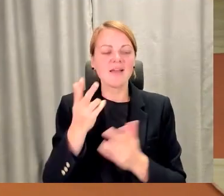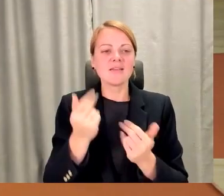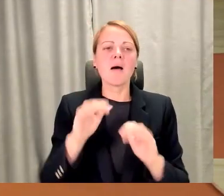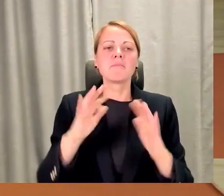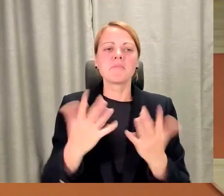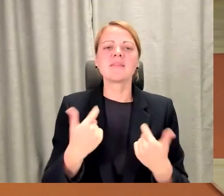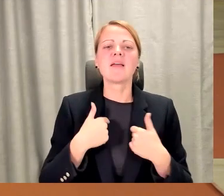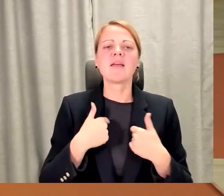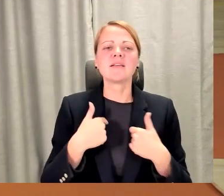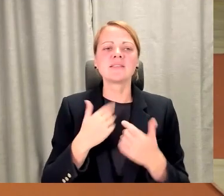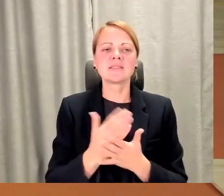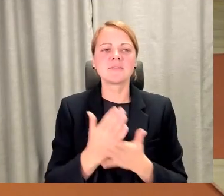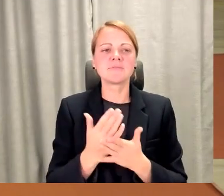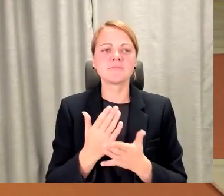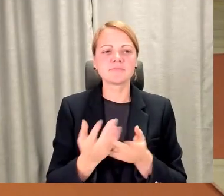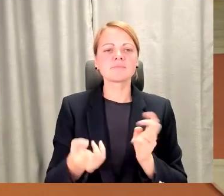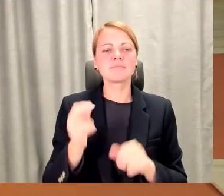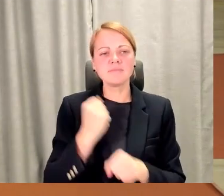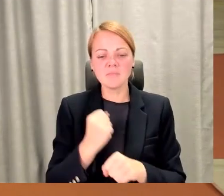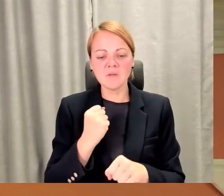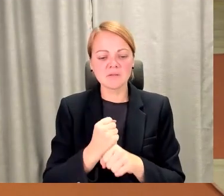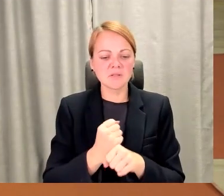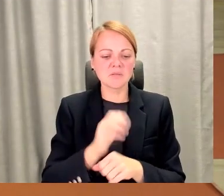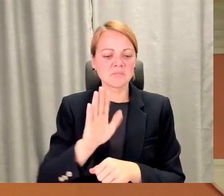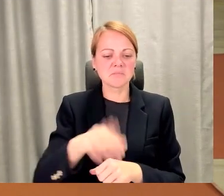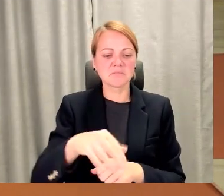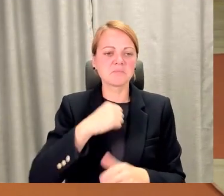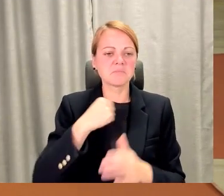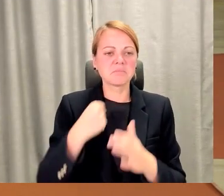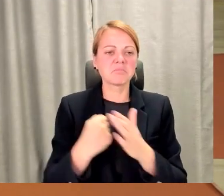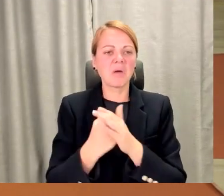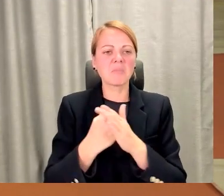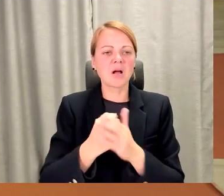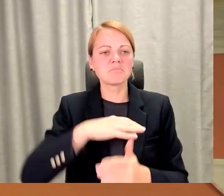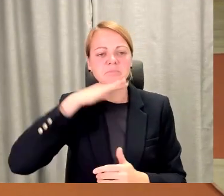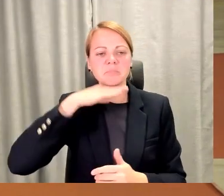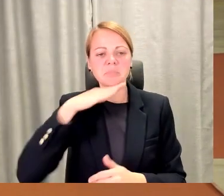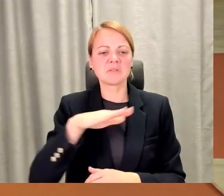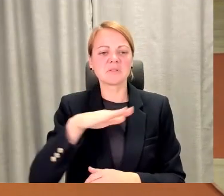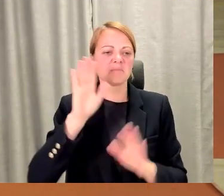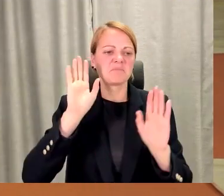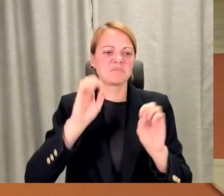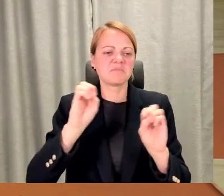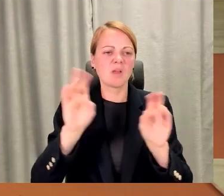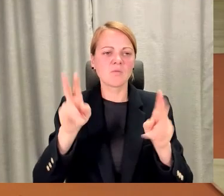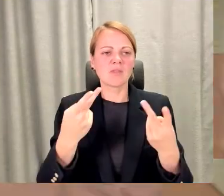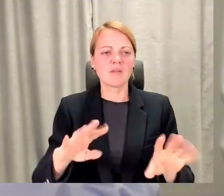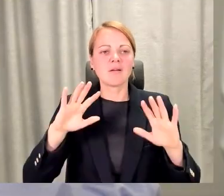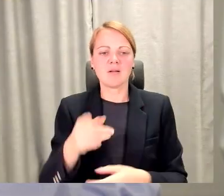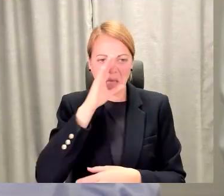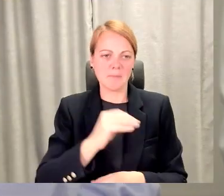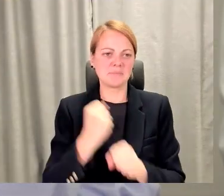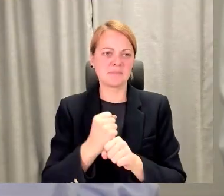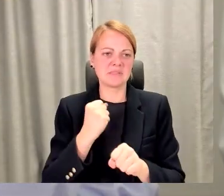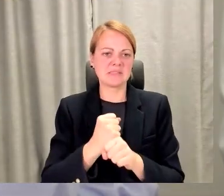darba, man pietiek ar to pabalstu, man neko vispār dzīvē vairs nevajag. Bet viņš ir darba spējīgs. Jā. Viņš ir